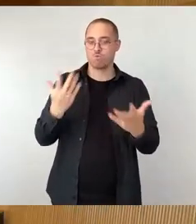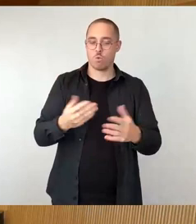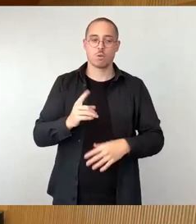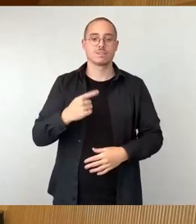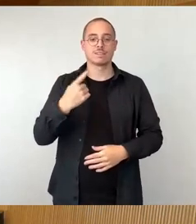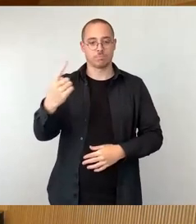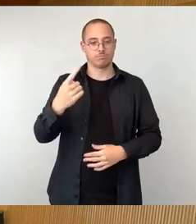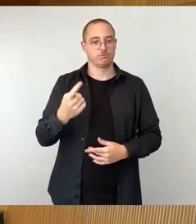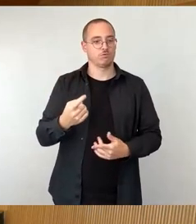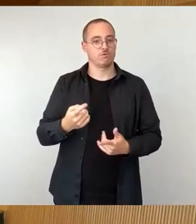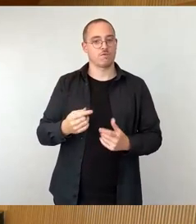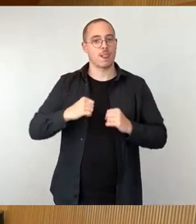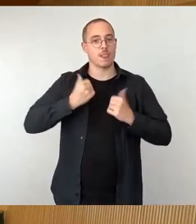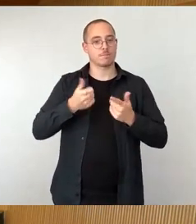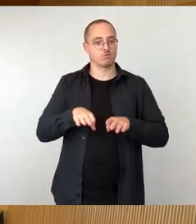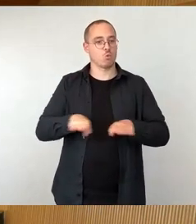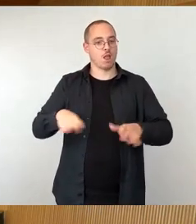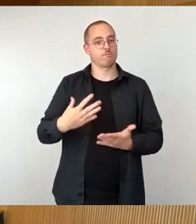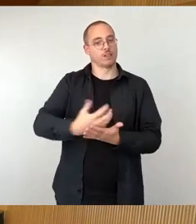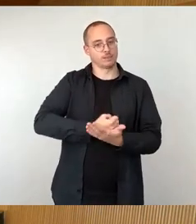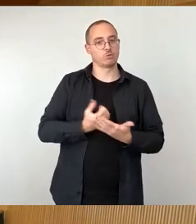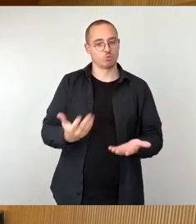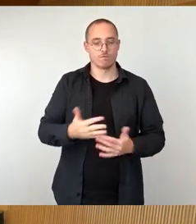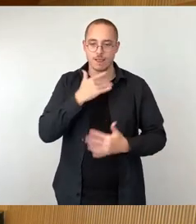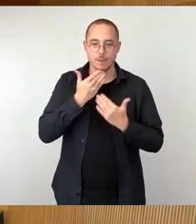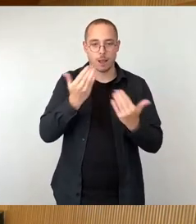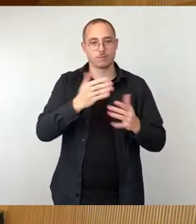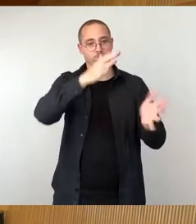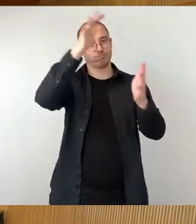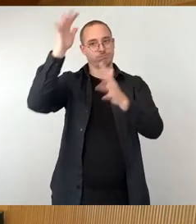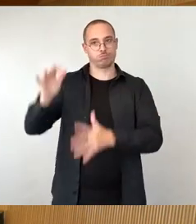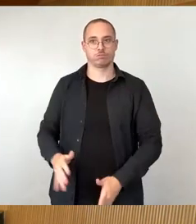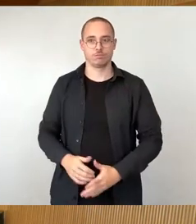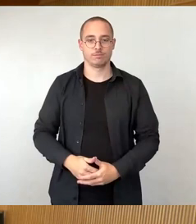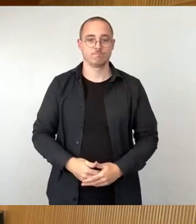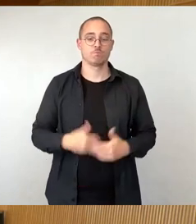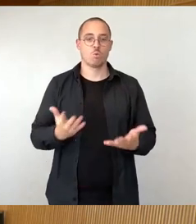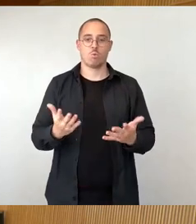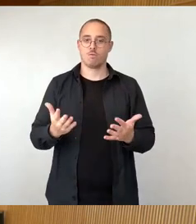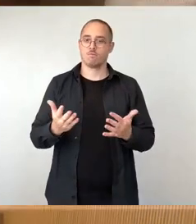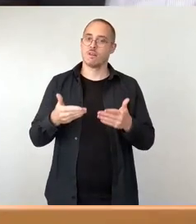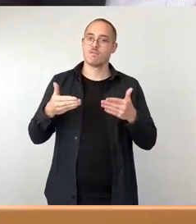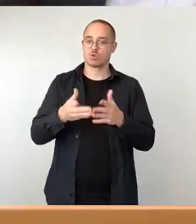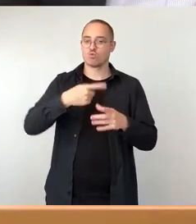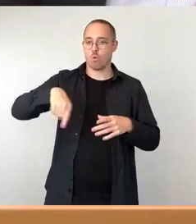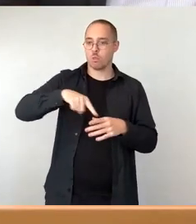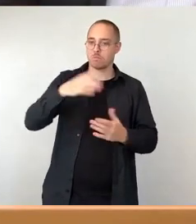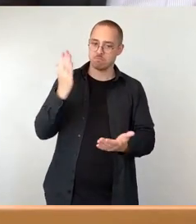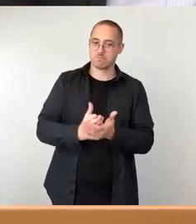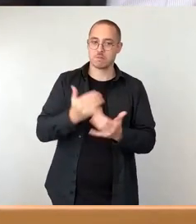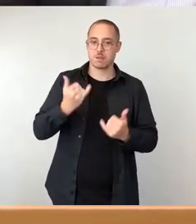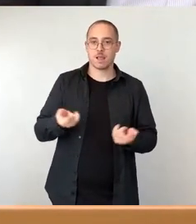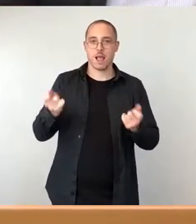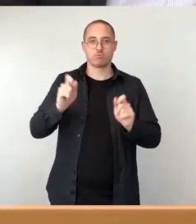So, damit ist die Fraktionsrunde durch. Und zum Abschluss mit der Aktuellen Stunde würde nochmal für die Verwaltung Frau Dr.